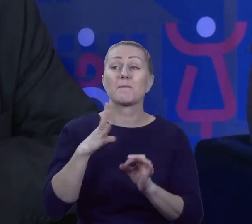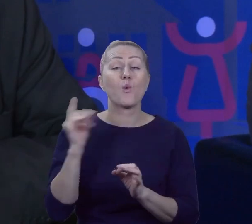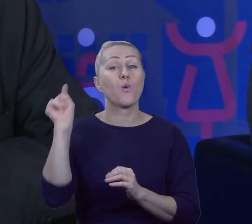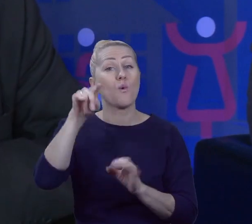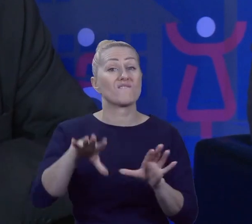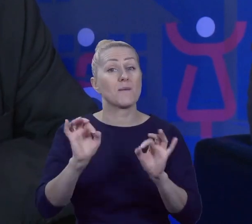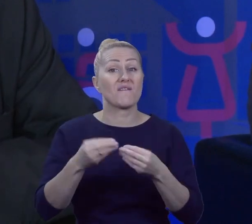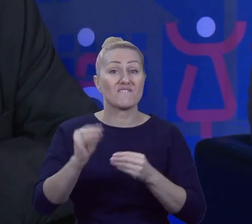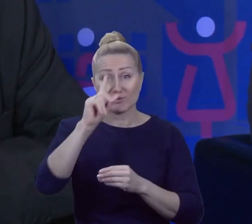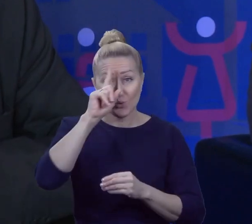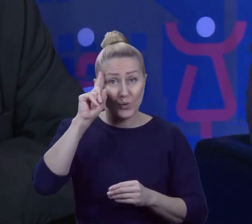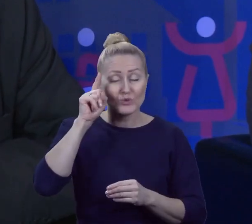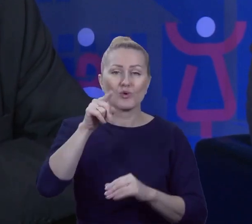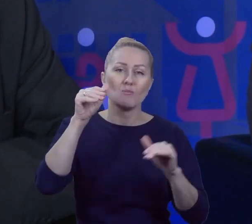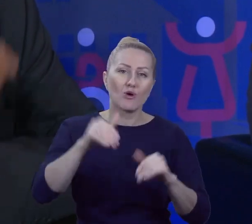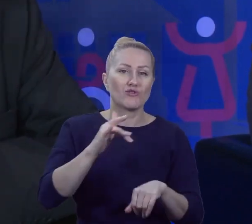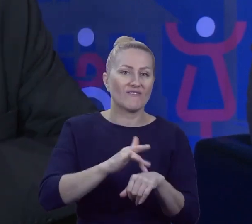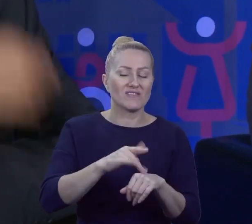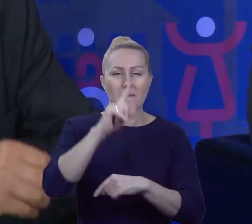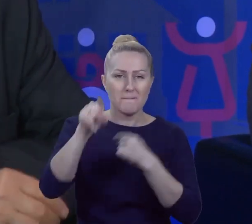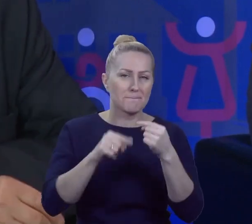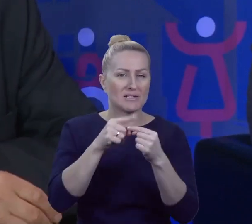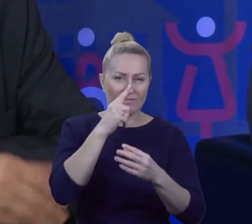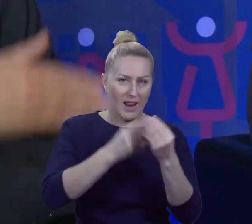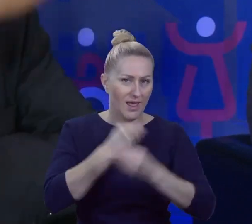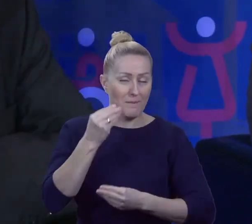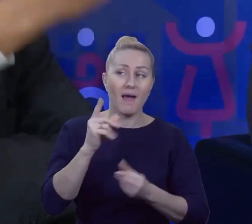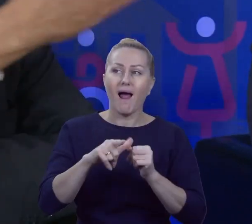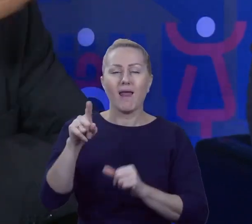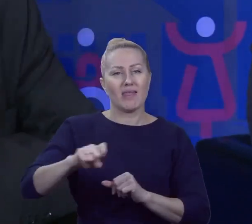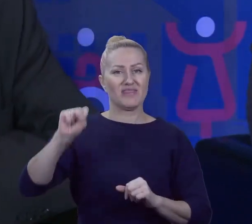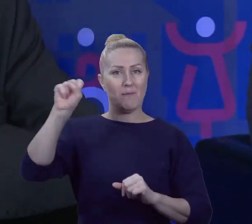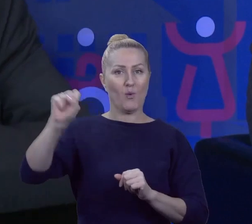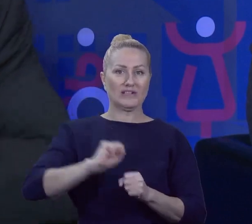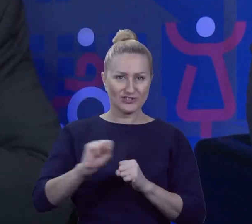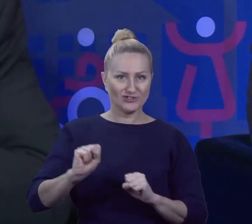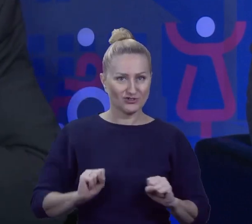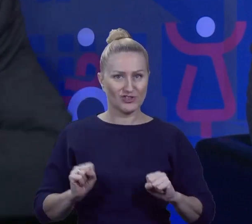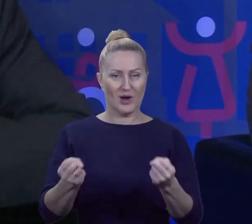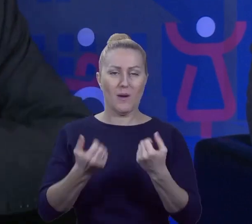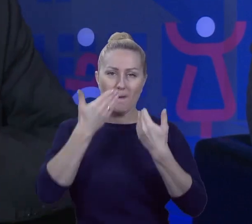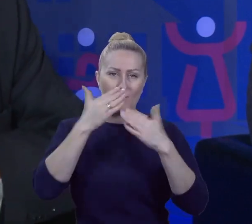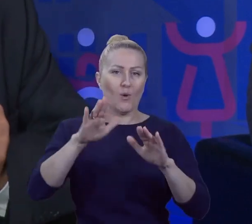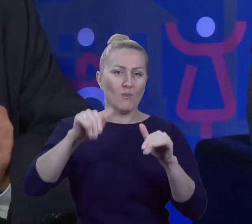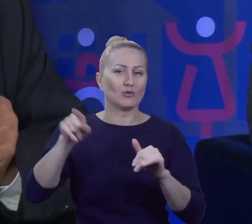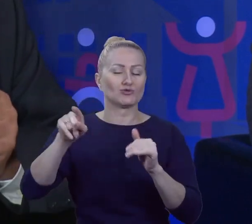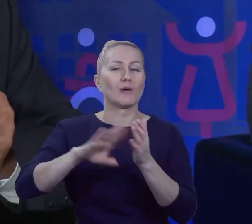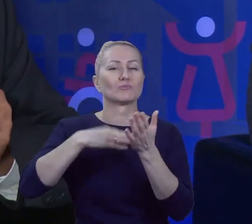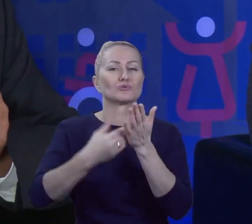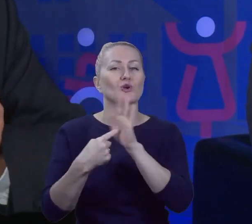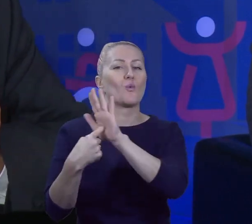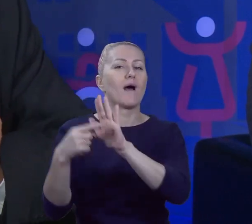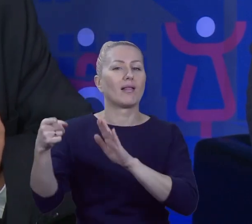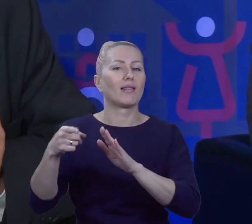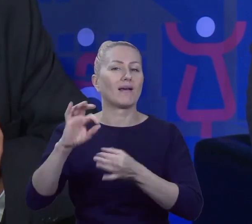to wyniki byłyby bardziej, bardziej adekwatne. Ale to, że demokracja działa, to można na przykładzie Gdyni, tu już nie ma co nie mówić,